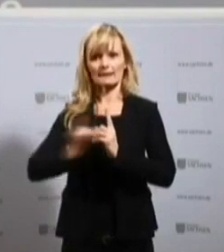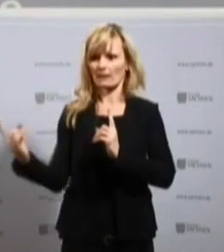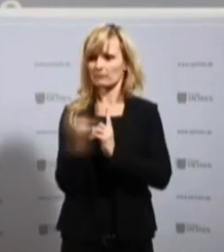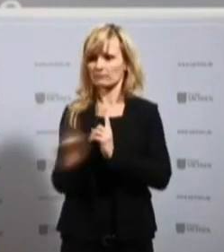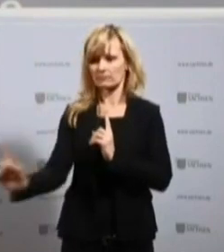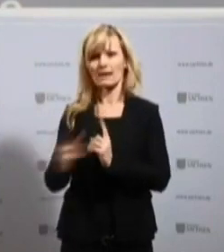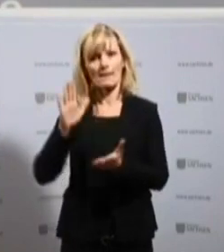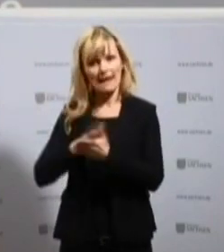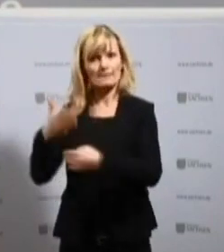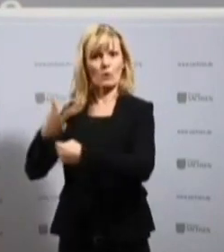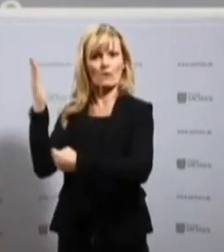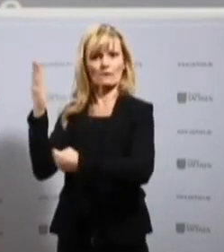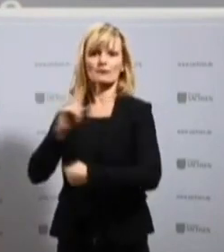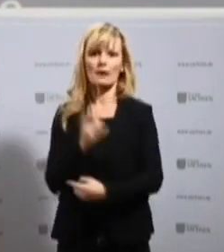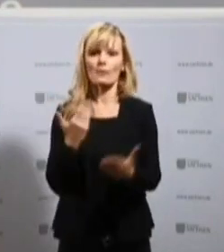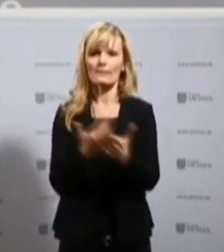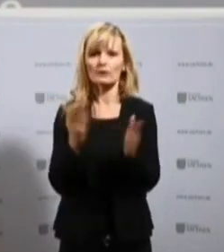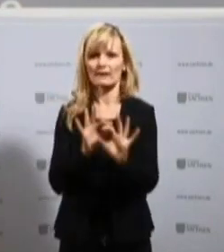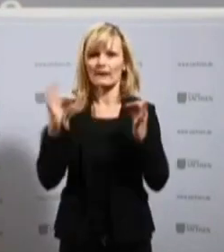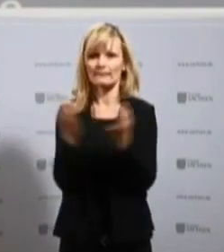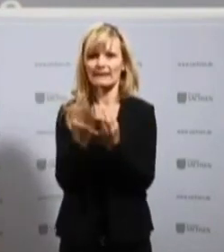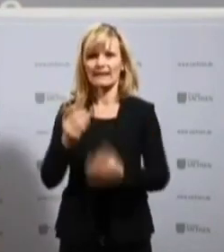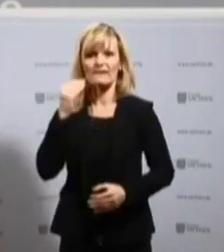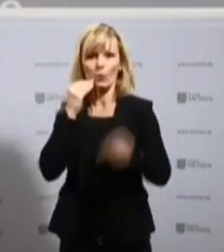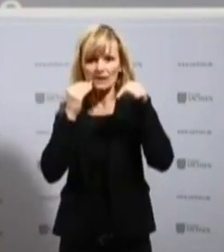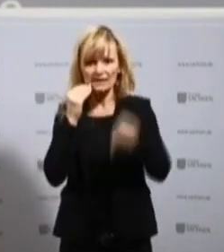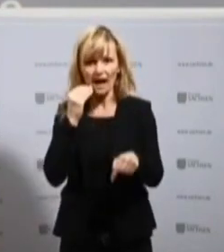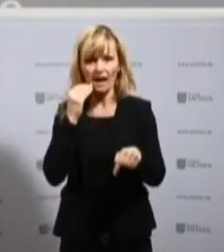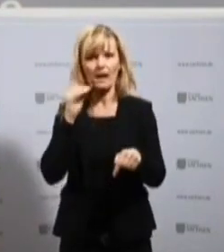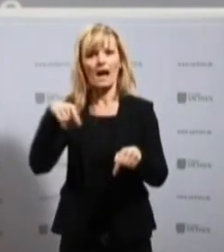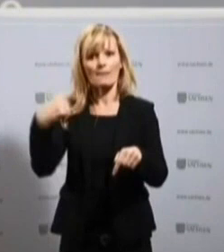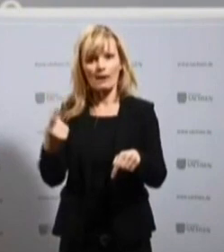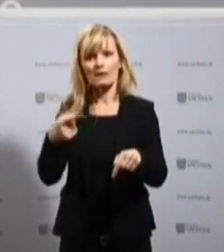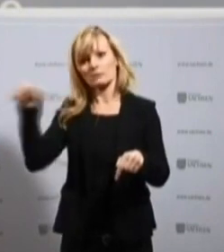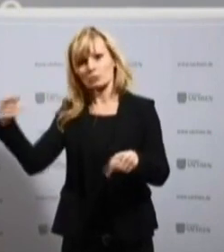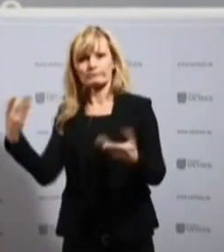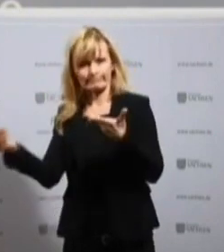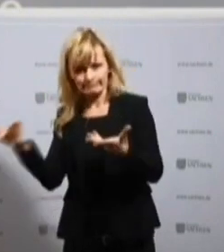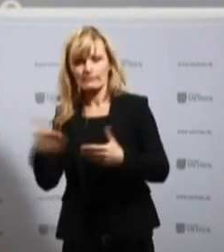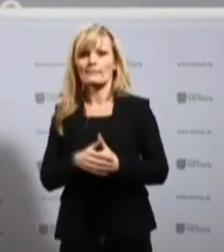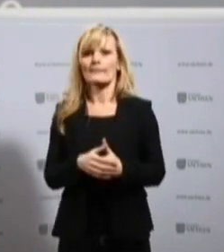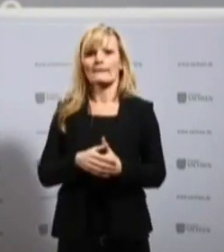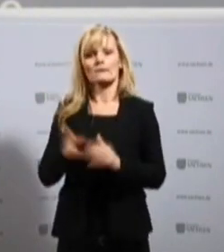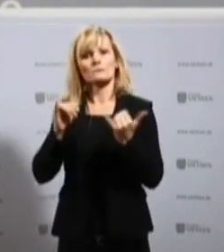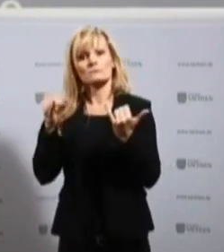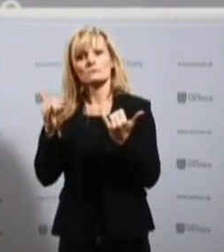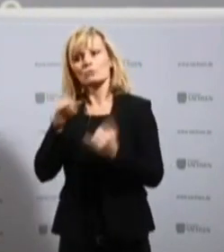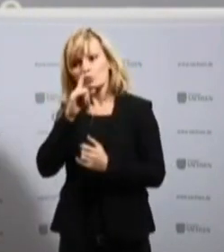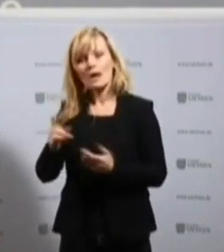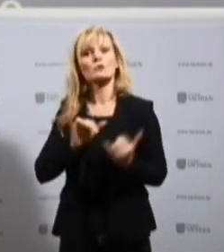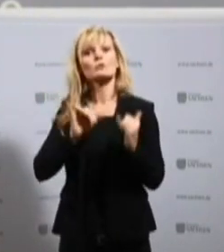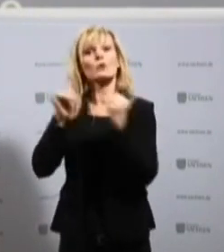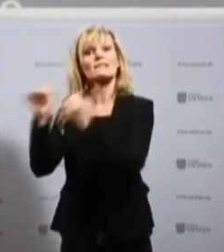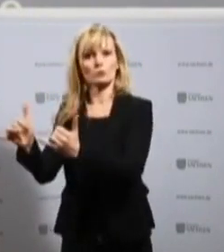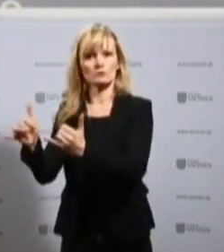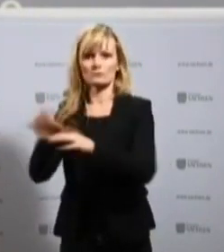für Familien, die auf der einen Seite wohnen und leben. Aber dass touristische Fahrten unterbleiben und